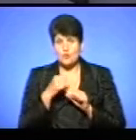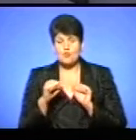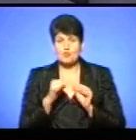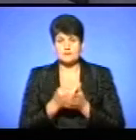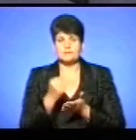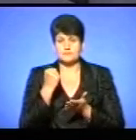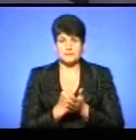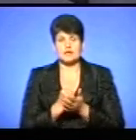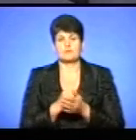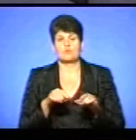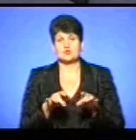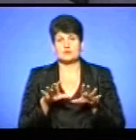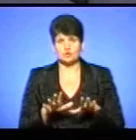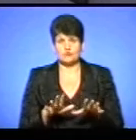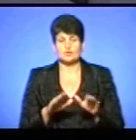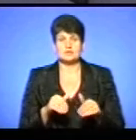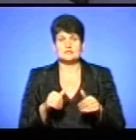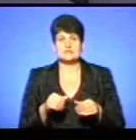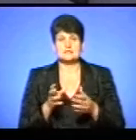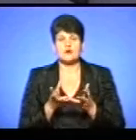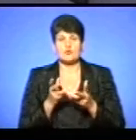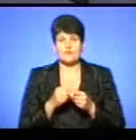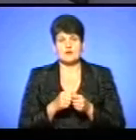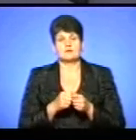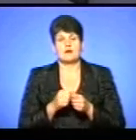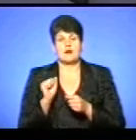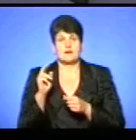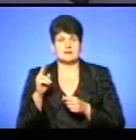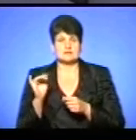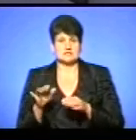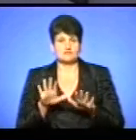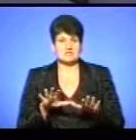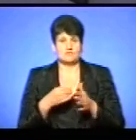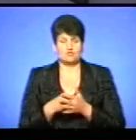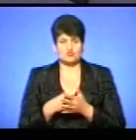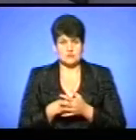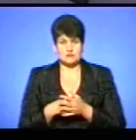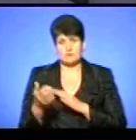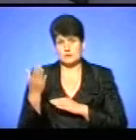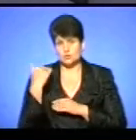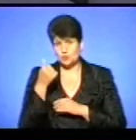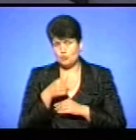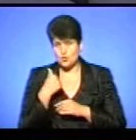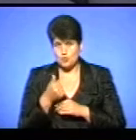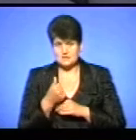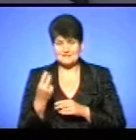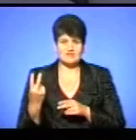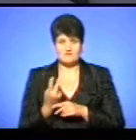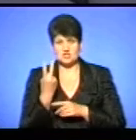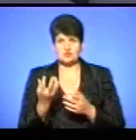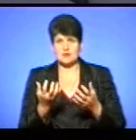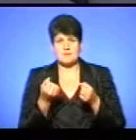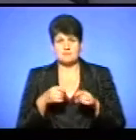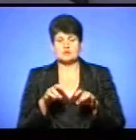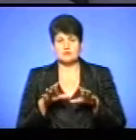зарахування акцизу з продажу нафтопродуктів до місцевого бюджету. В минулому році двічі приймалася така